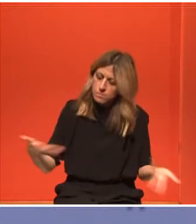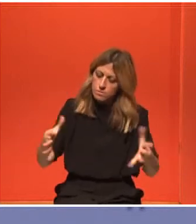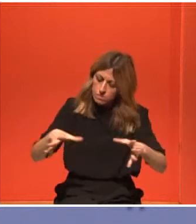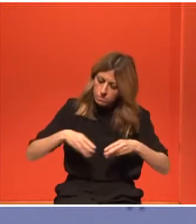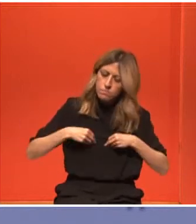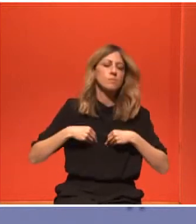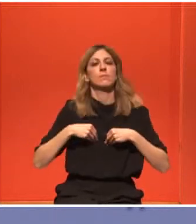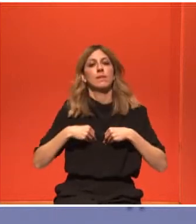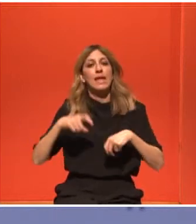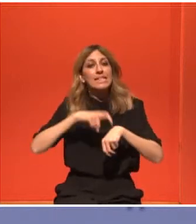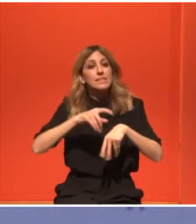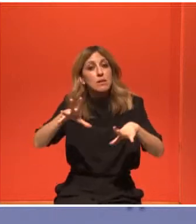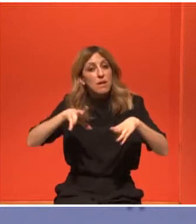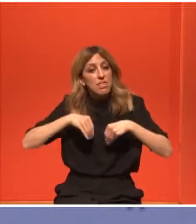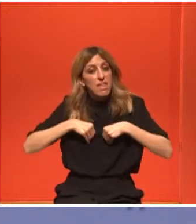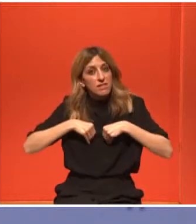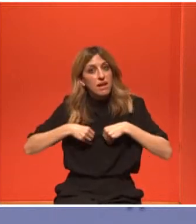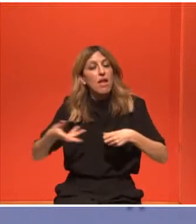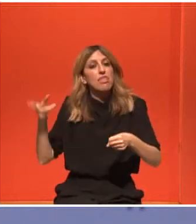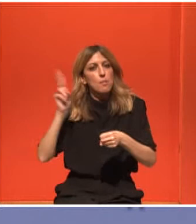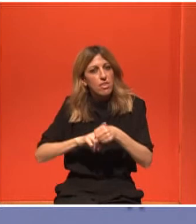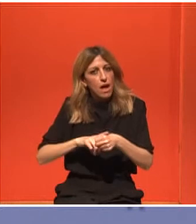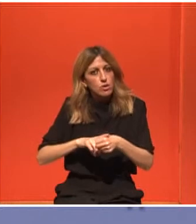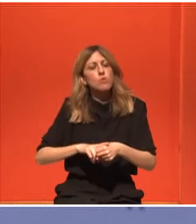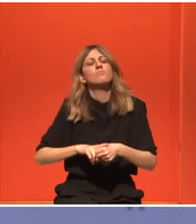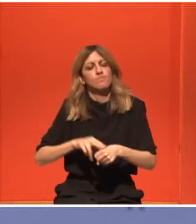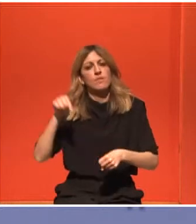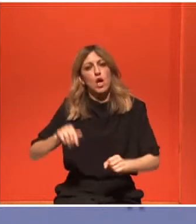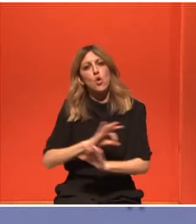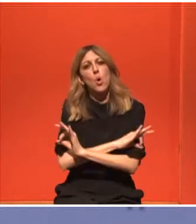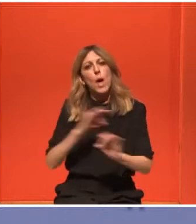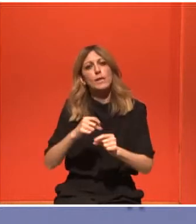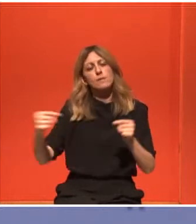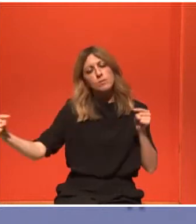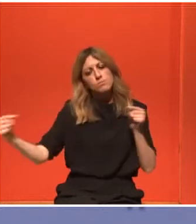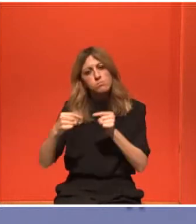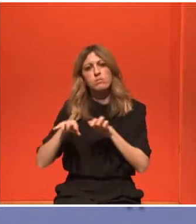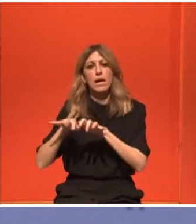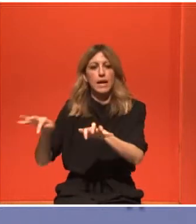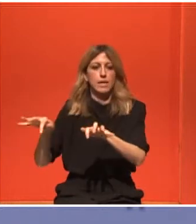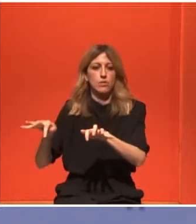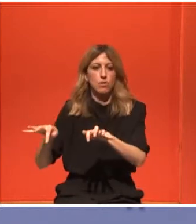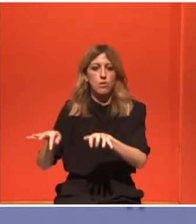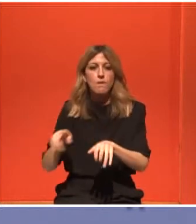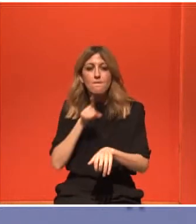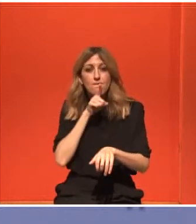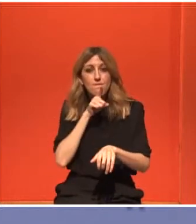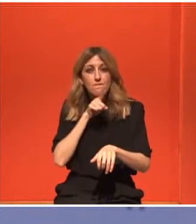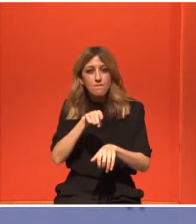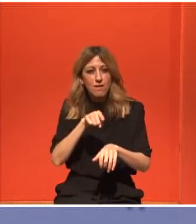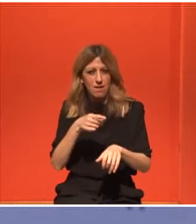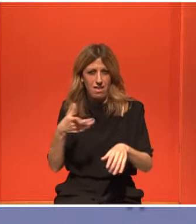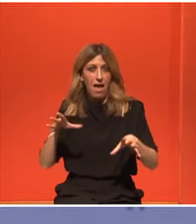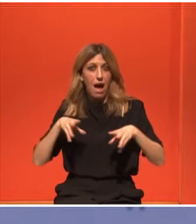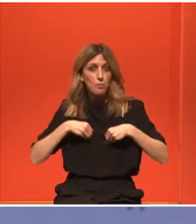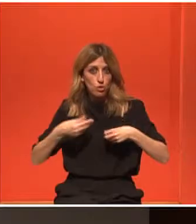έτοιμη να παλέψω να ζήσω. Νομίζω κάπου εκεί ήρθε η πρώτη νίκη σε αυτή την αποδοχή. Εδώ